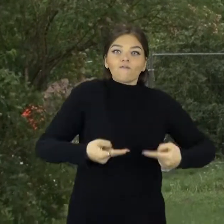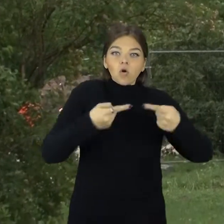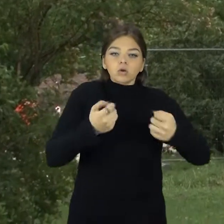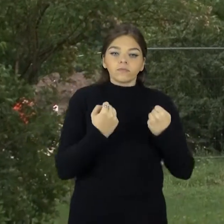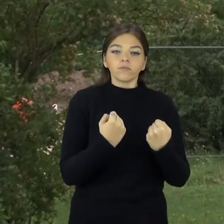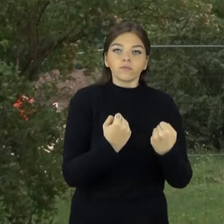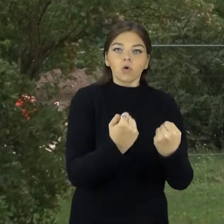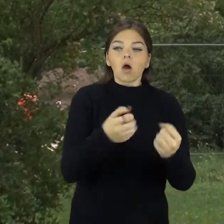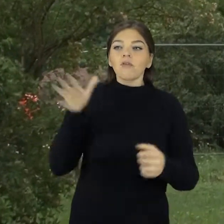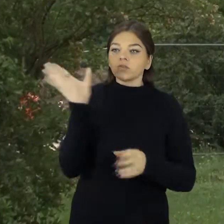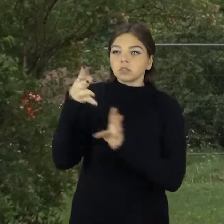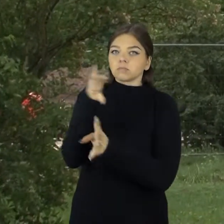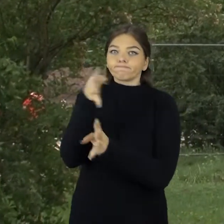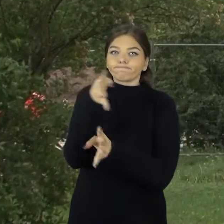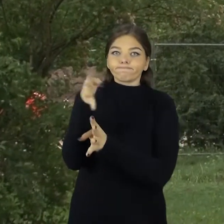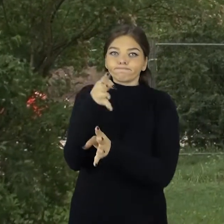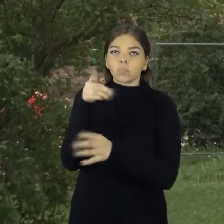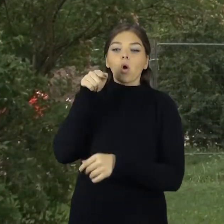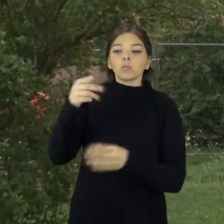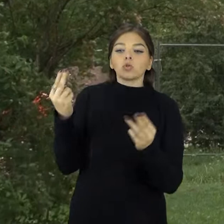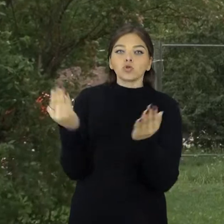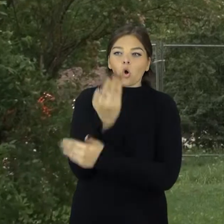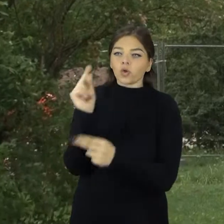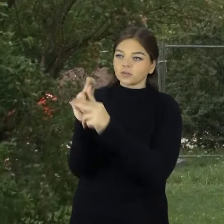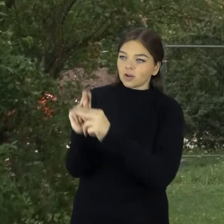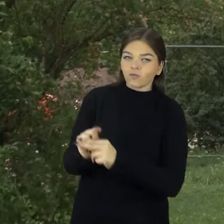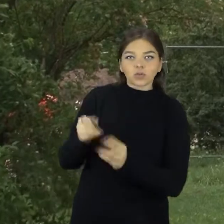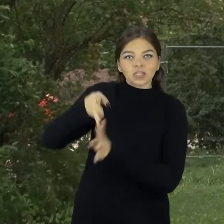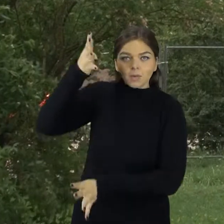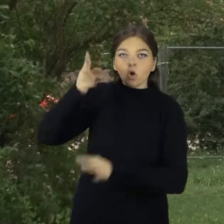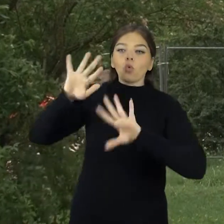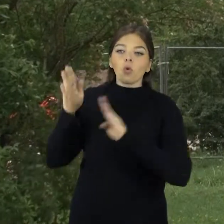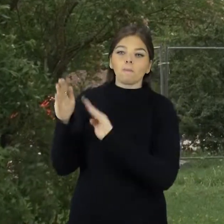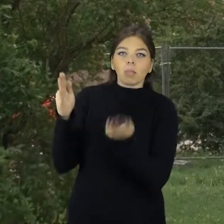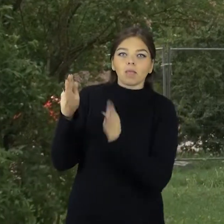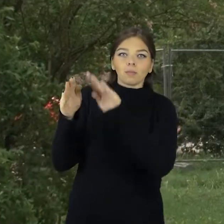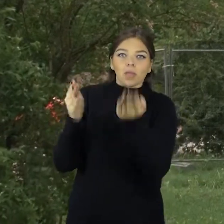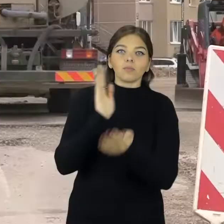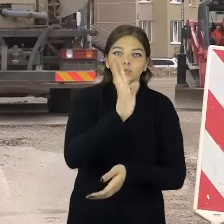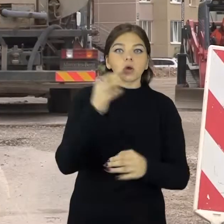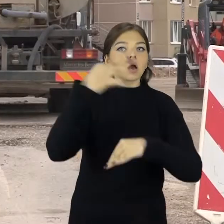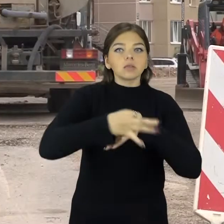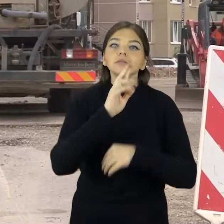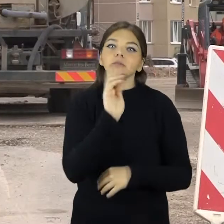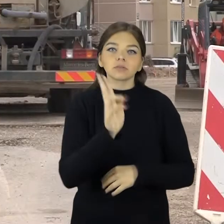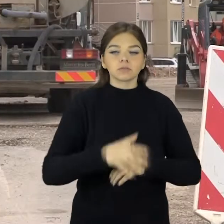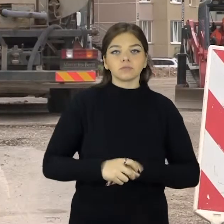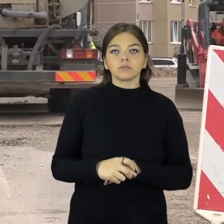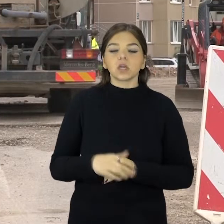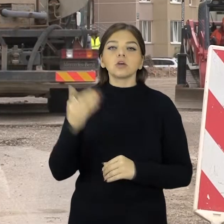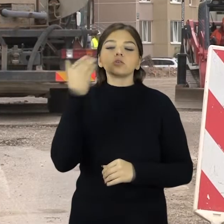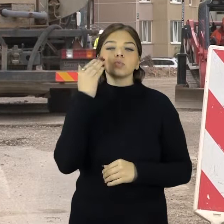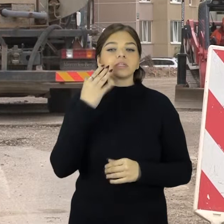važiuoja, tai žinokit, visas namas vynda, mūsų namas renovuotas plokštė nukrės, atsakysiu. Jis ir rūpina gerai tą